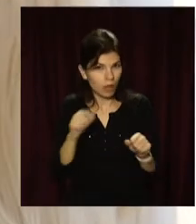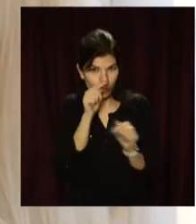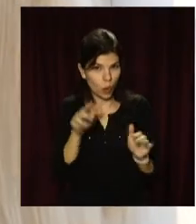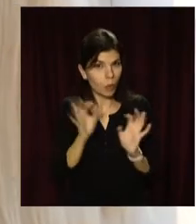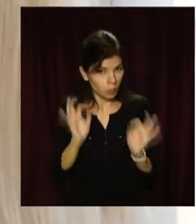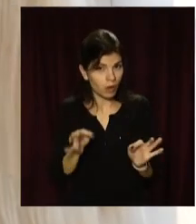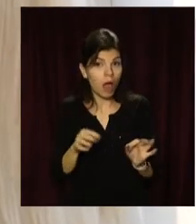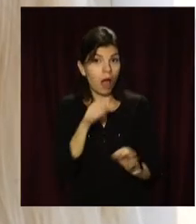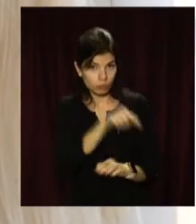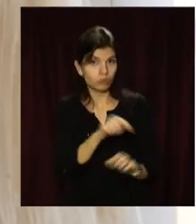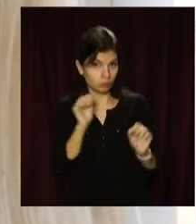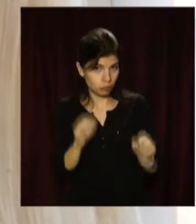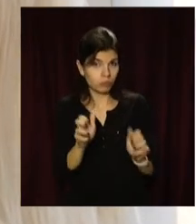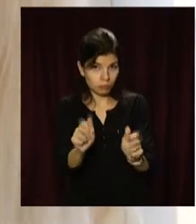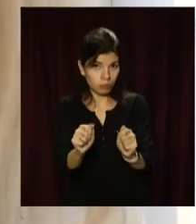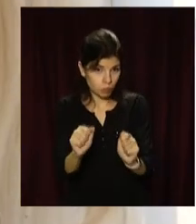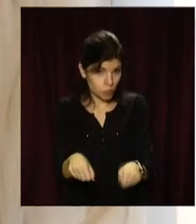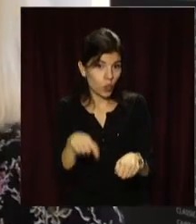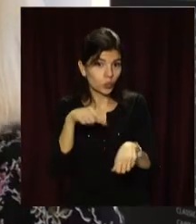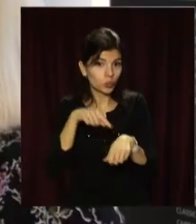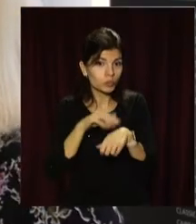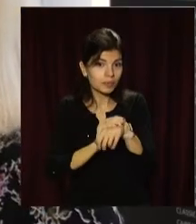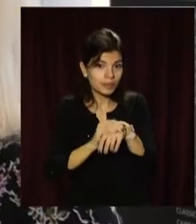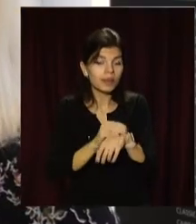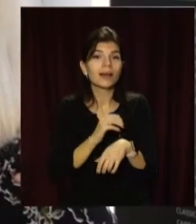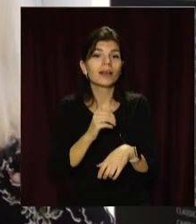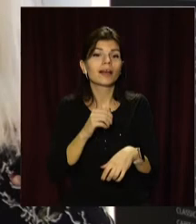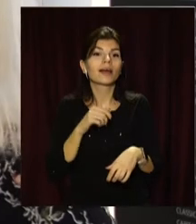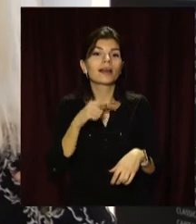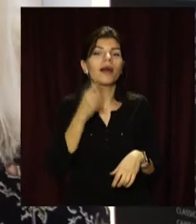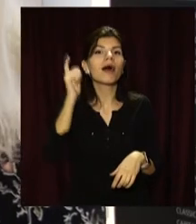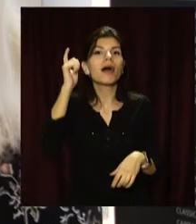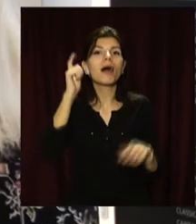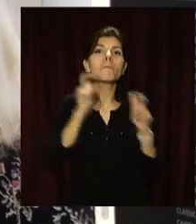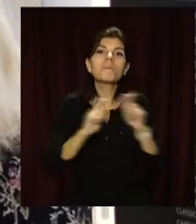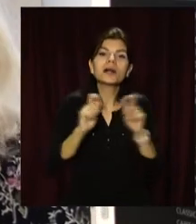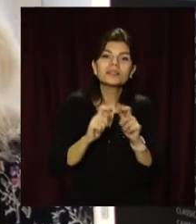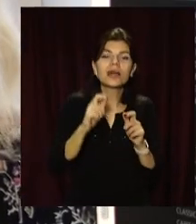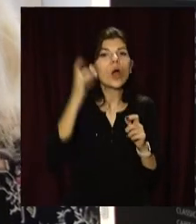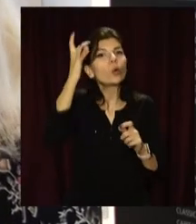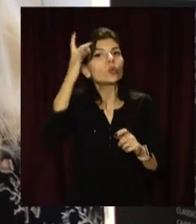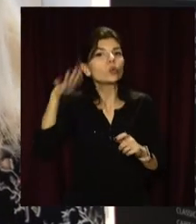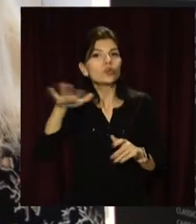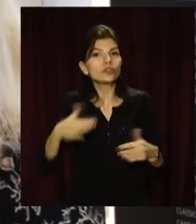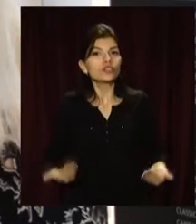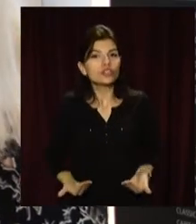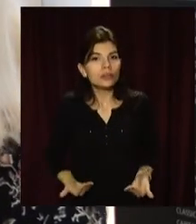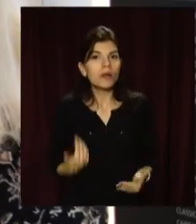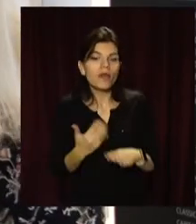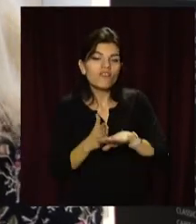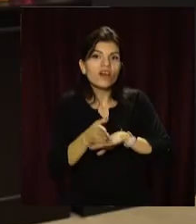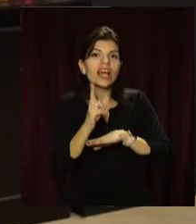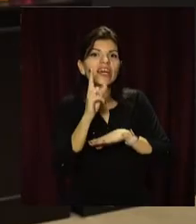міторгівля ми поринаємо в образ Катеринаславської крамниці. Історію соціально-культурного життя ми там зайдемо прямо у квартиру середини 20-го